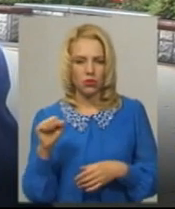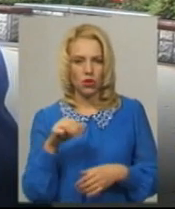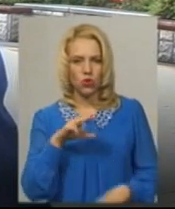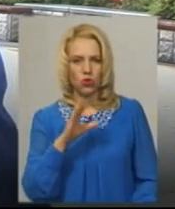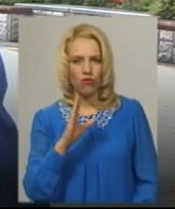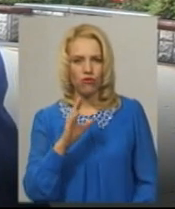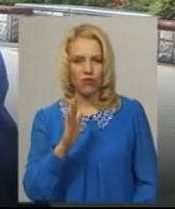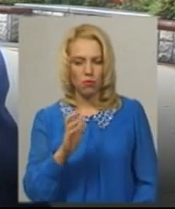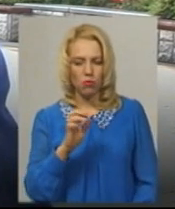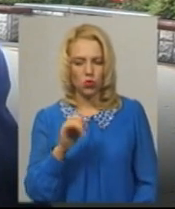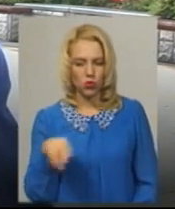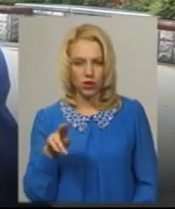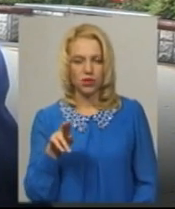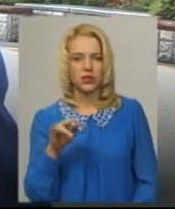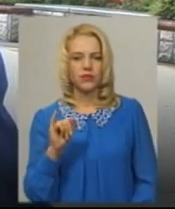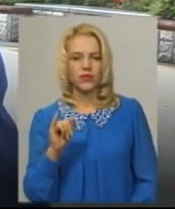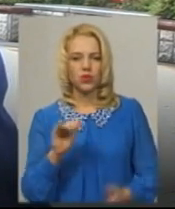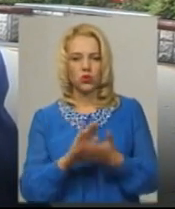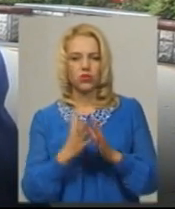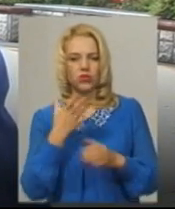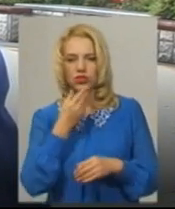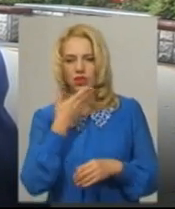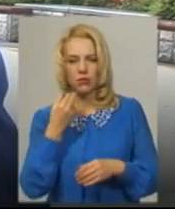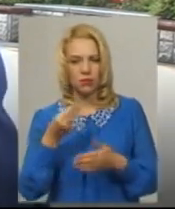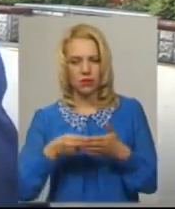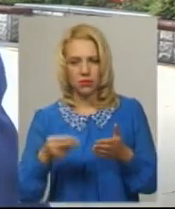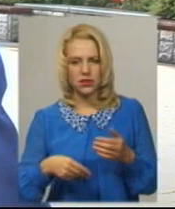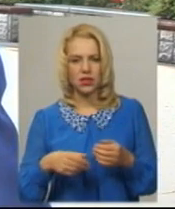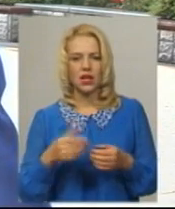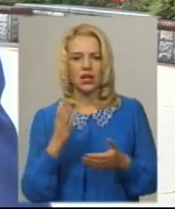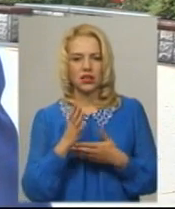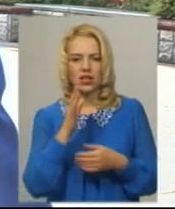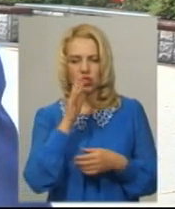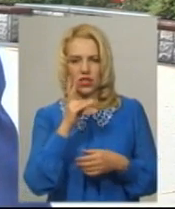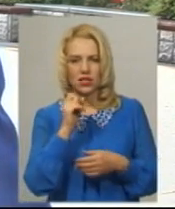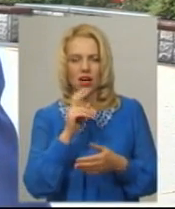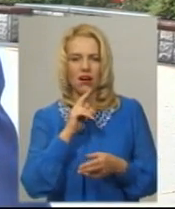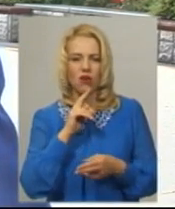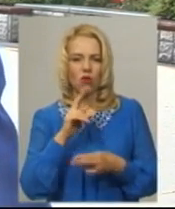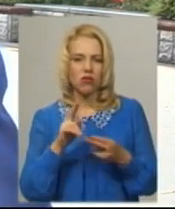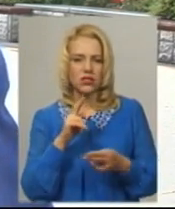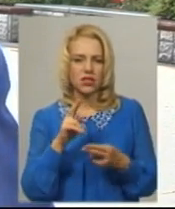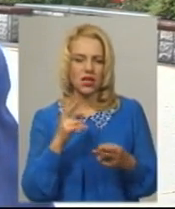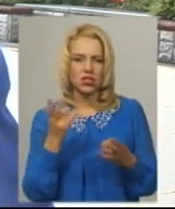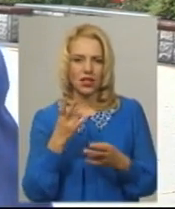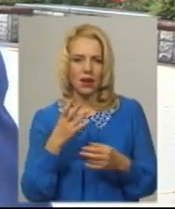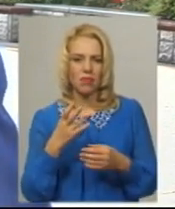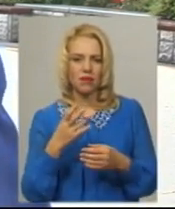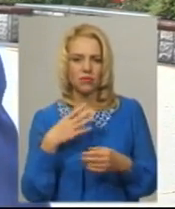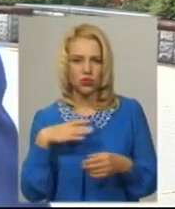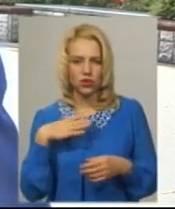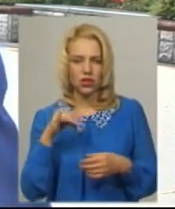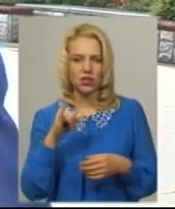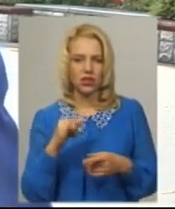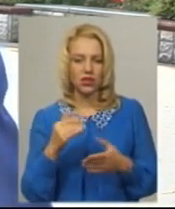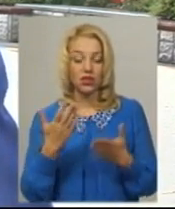Наразі договір ще не підписаний, тому що є час на оскарження, його треба витримати. Якщо все буде добре,